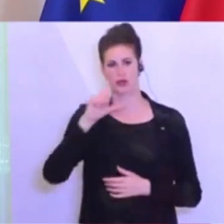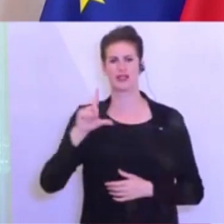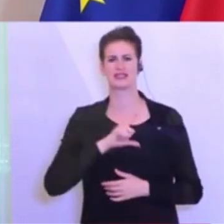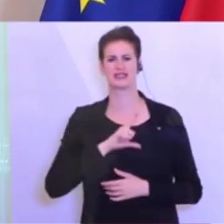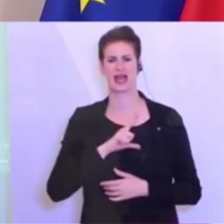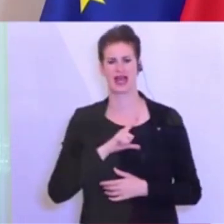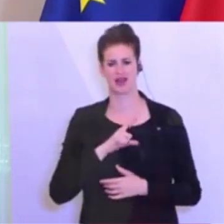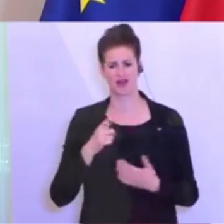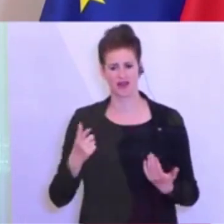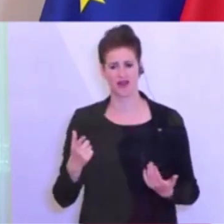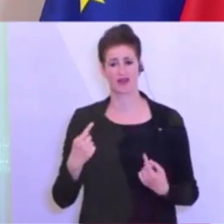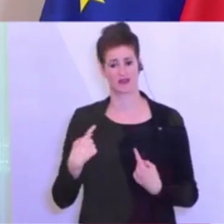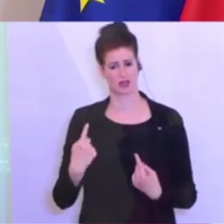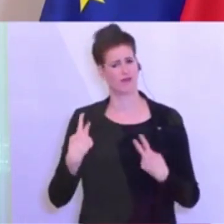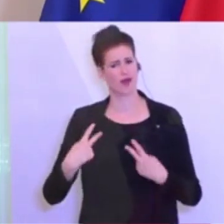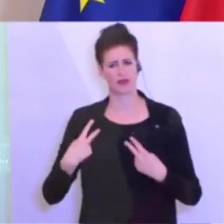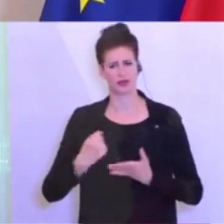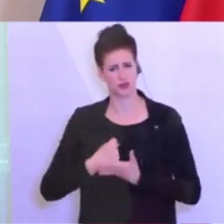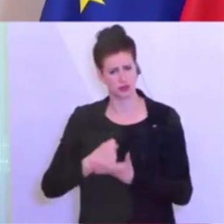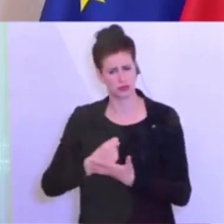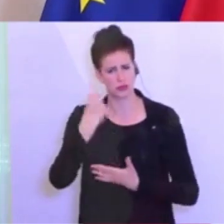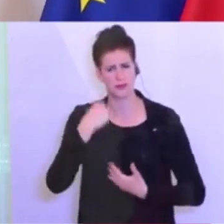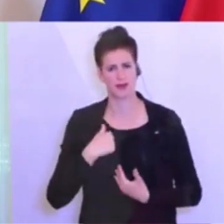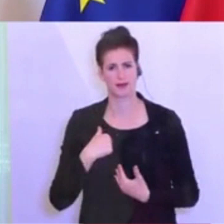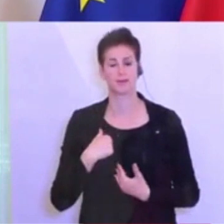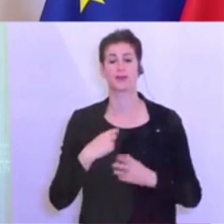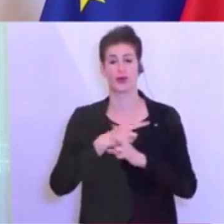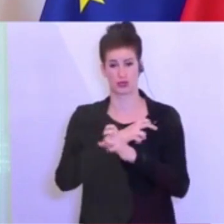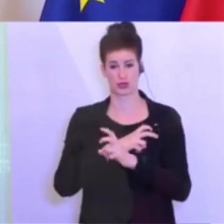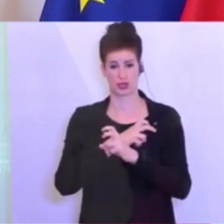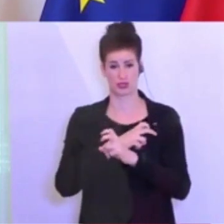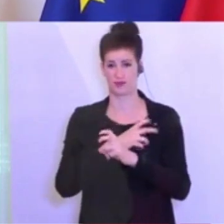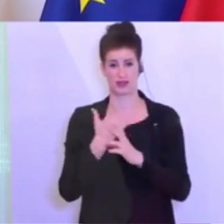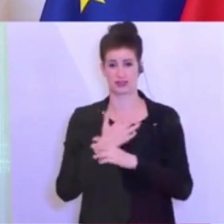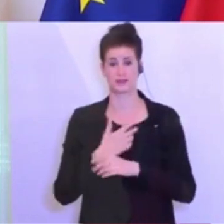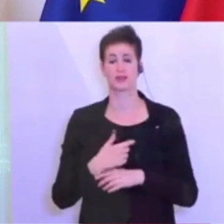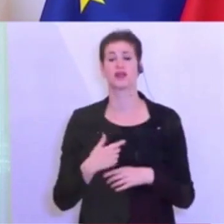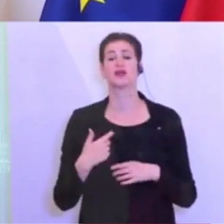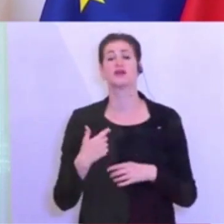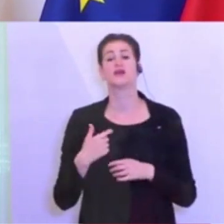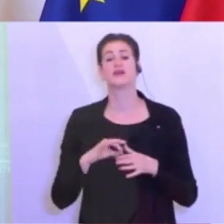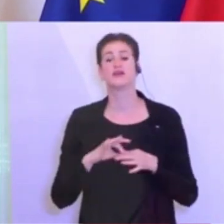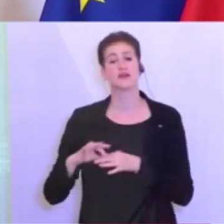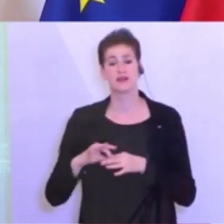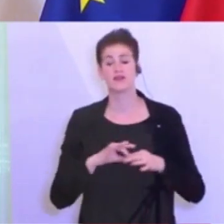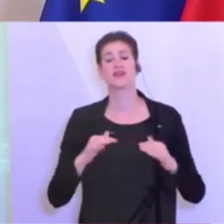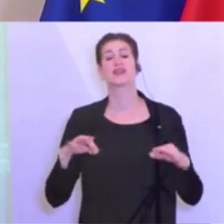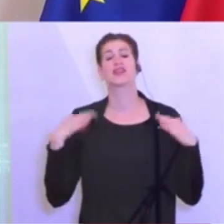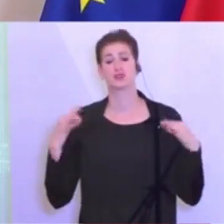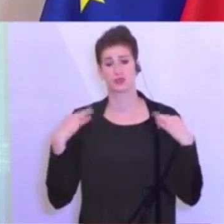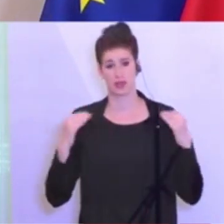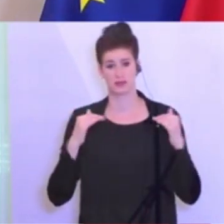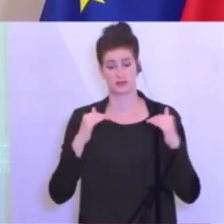unterstützt? Wir haben jetzt österreichweit 47.000 Mal Quarantänemaßnahmen der Gesundheitsbehörden aktiv